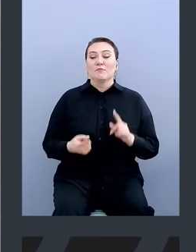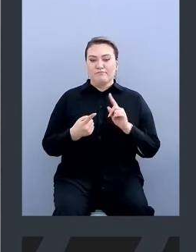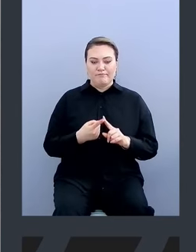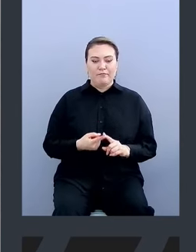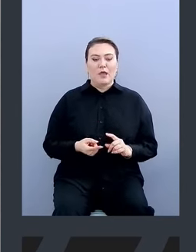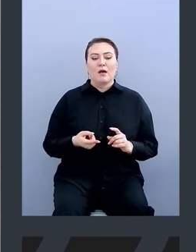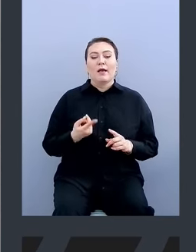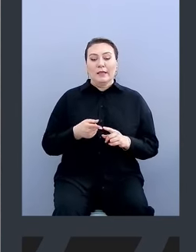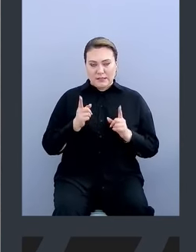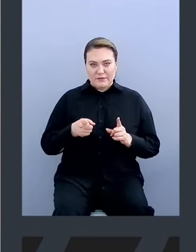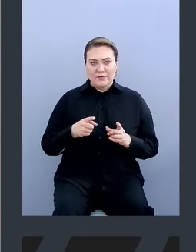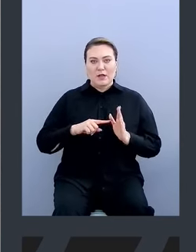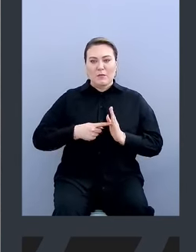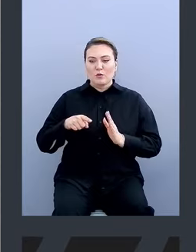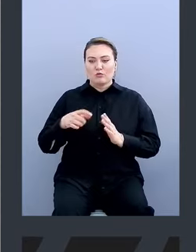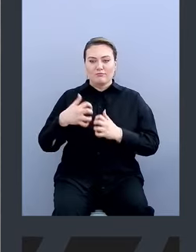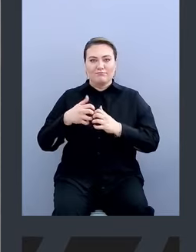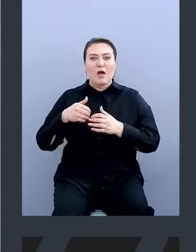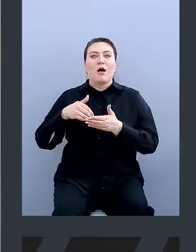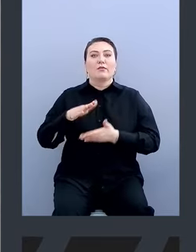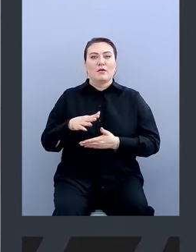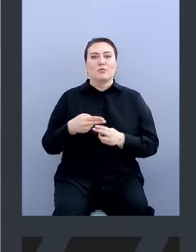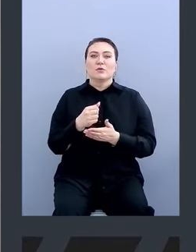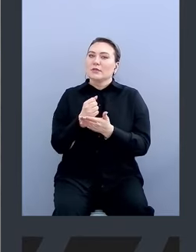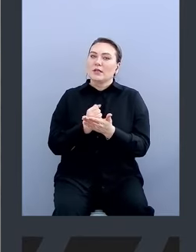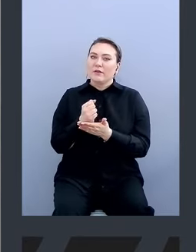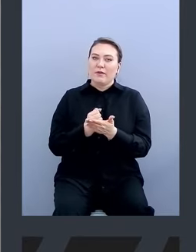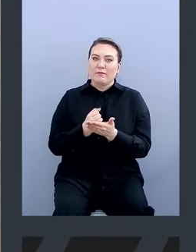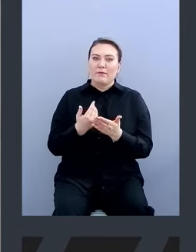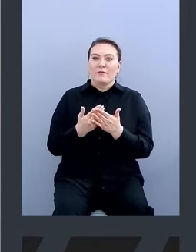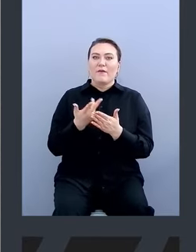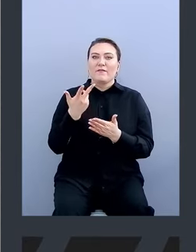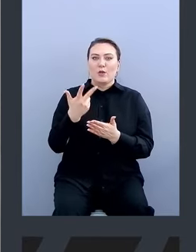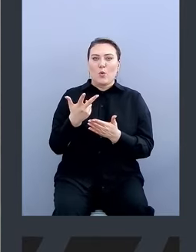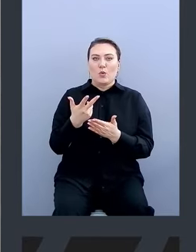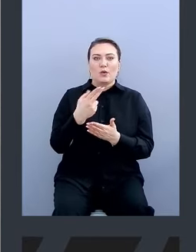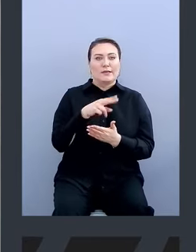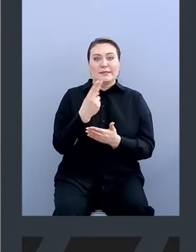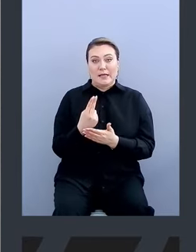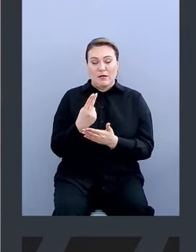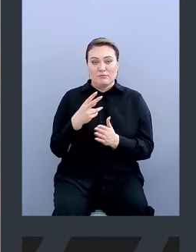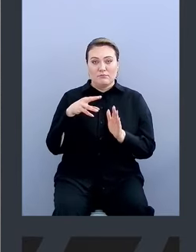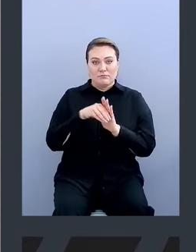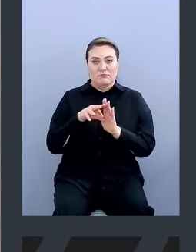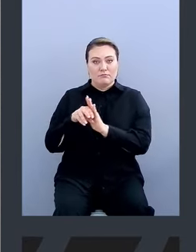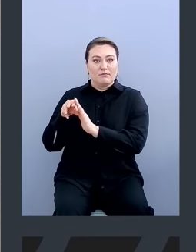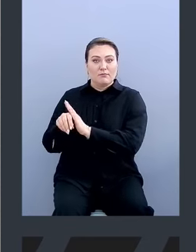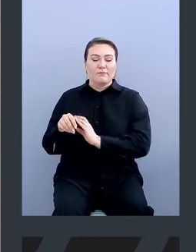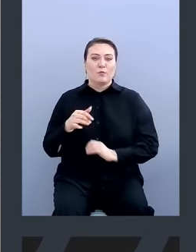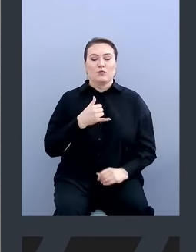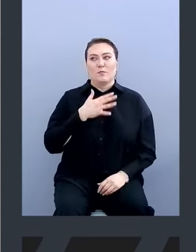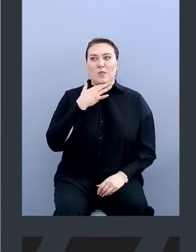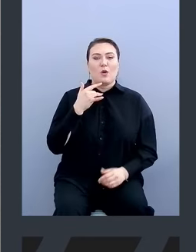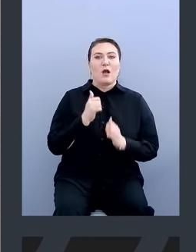Это действительно точка отказа. Она у нас зарезервирована, условно говоря, в трех DC, там много,